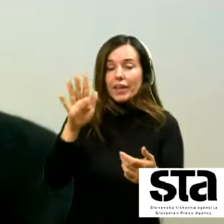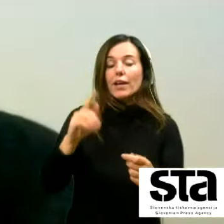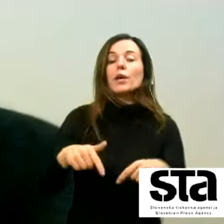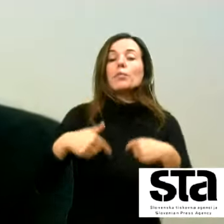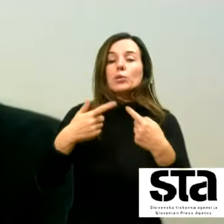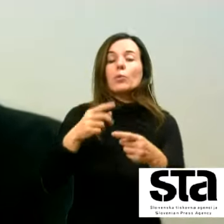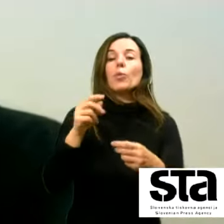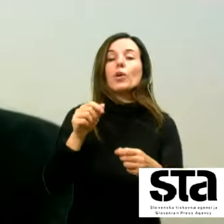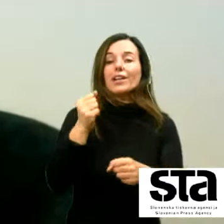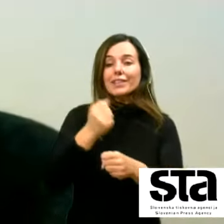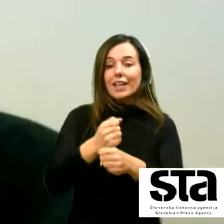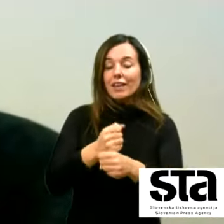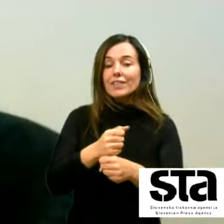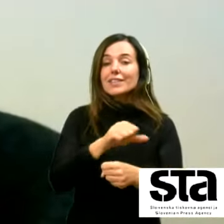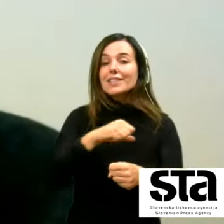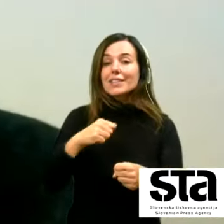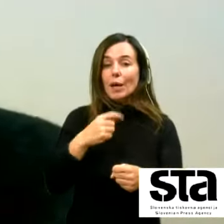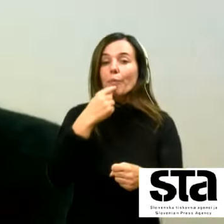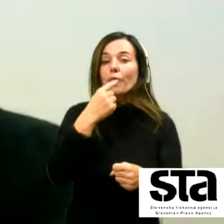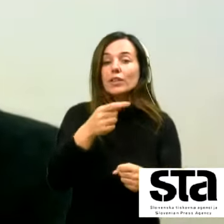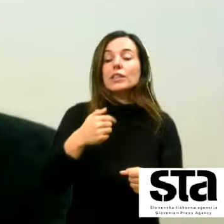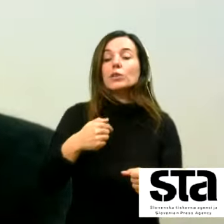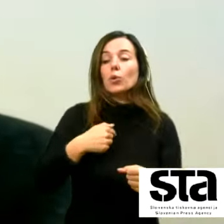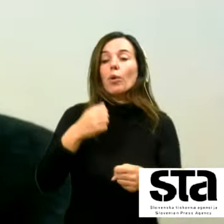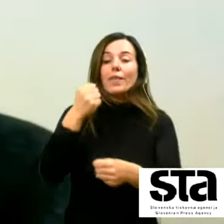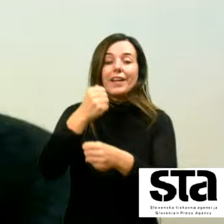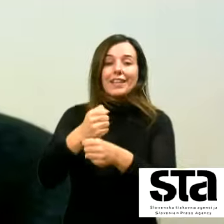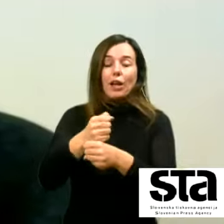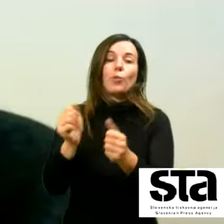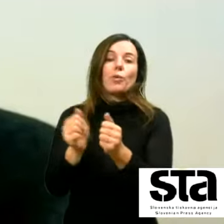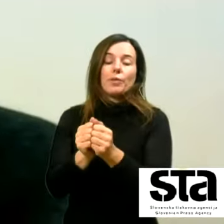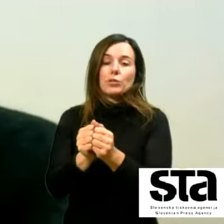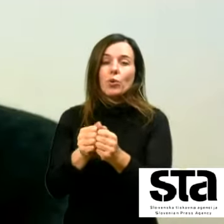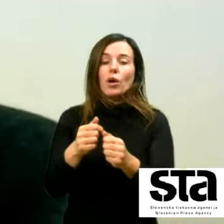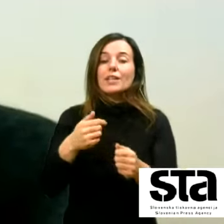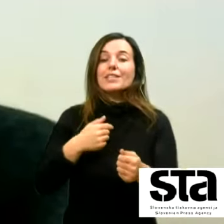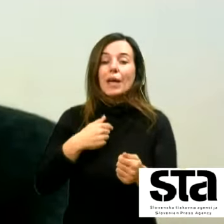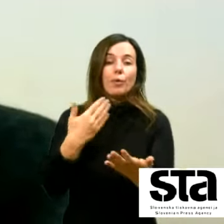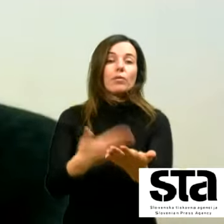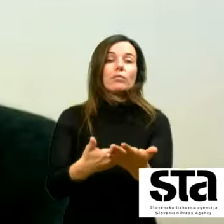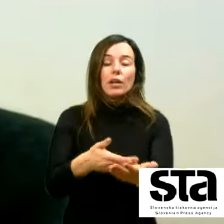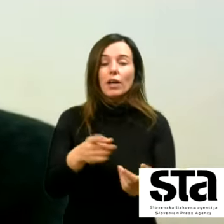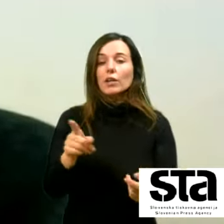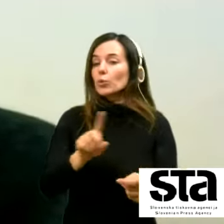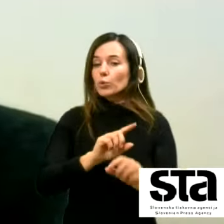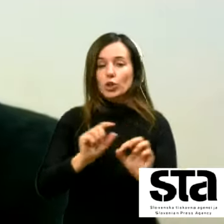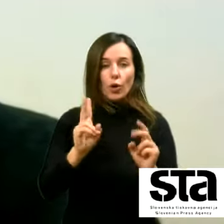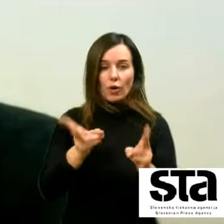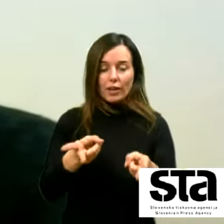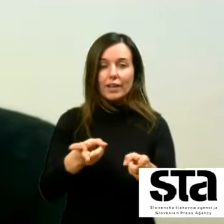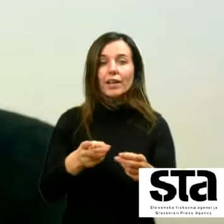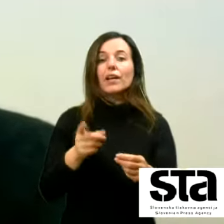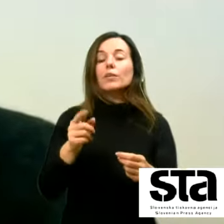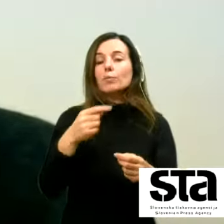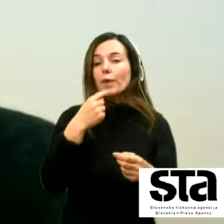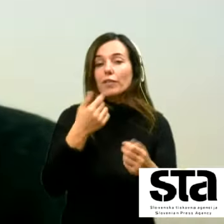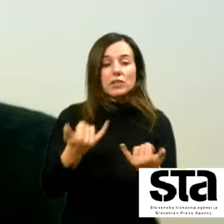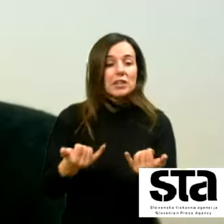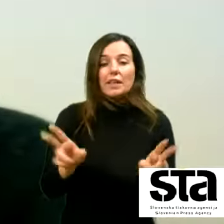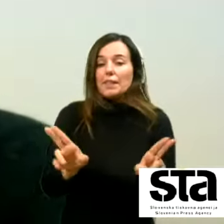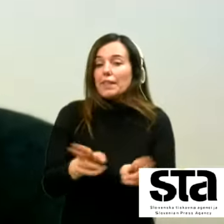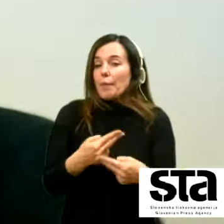dokazati da se jo okužo na delovnem mestu se pravi to dokazno breme naj bi bilo na osebi trdijo pa da je to zelo težko zdaj